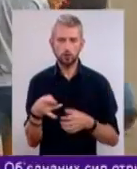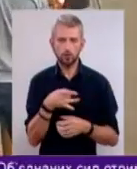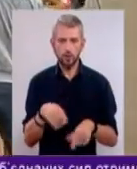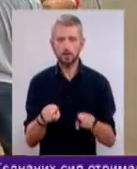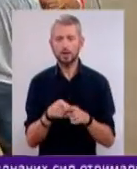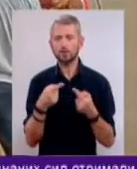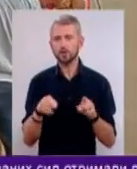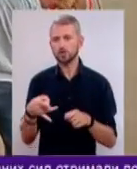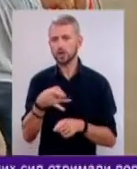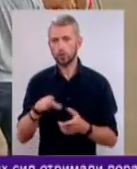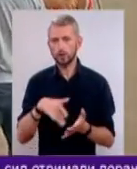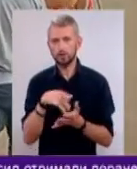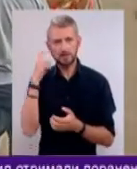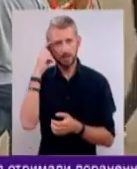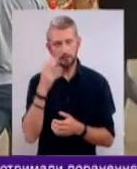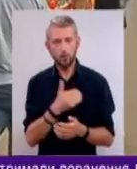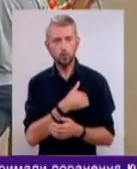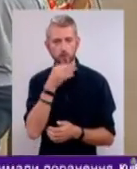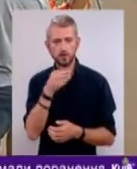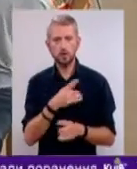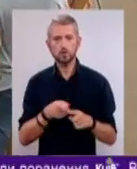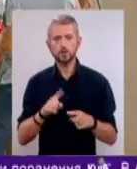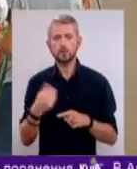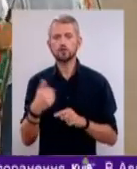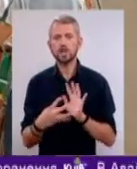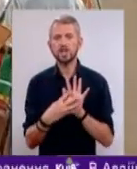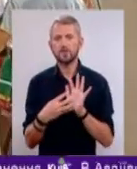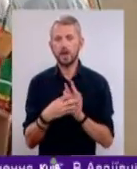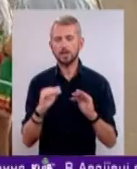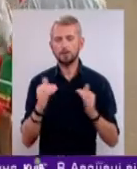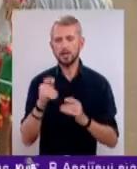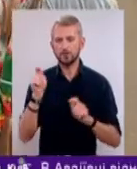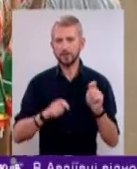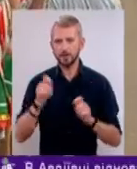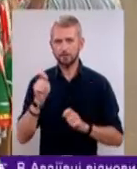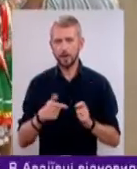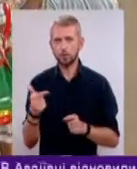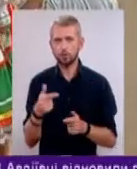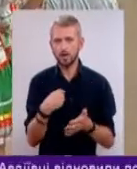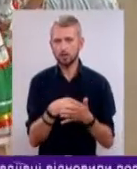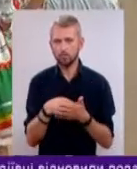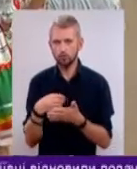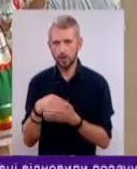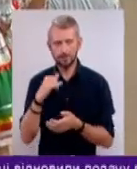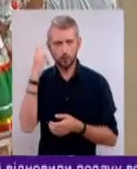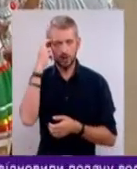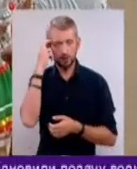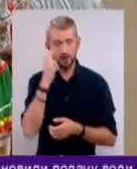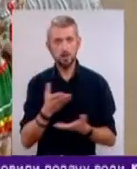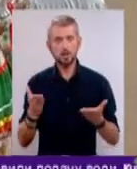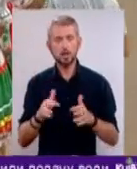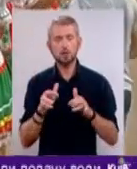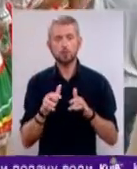так і в інших районах міста Києва. Хочу зазначити, що це вже дев'ятий міні-фестиваль громадських бюджетів у Києві, які